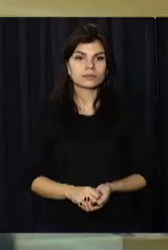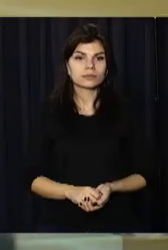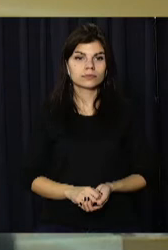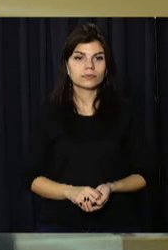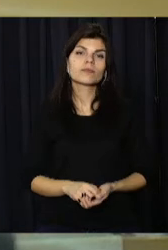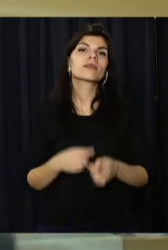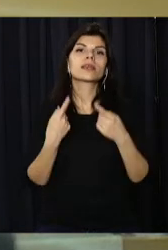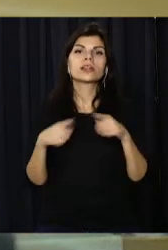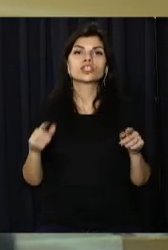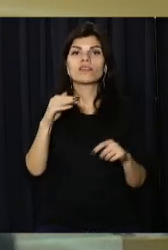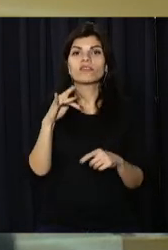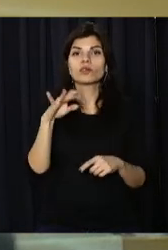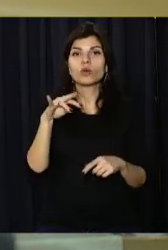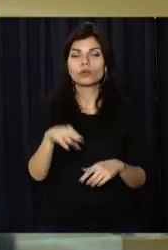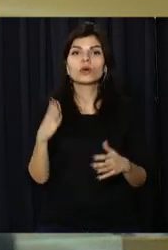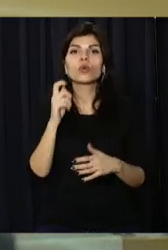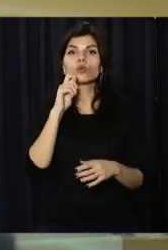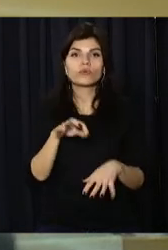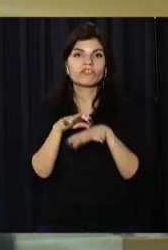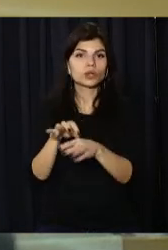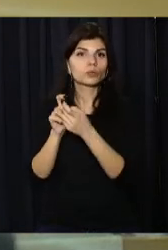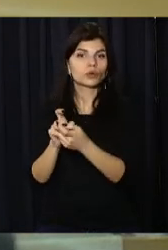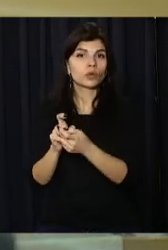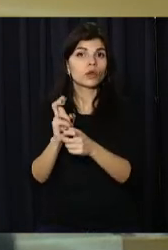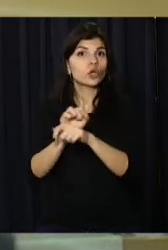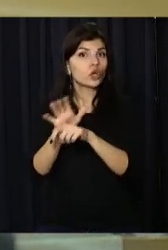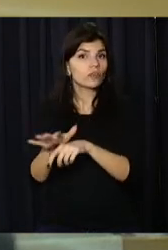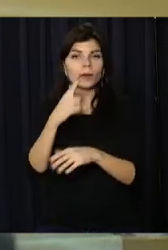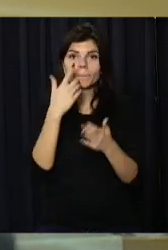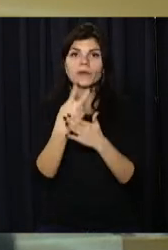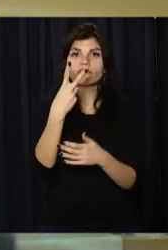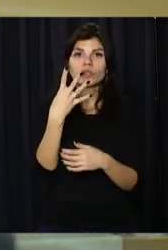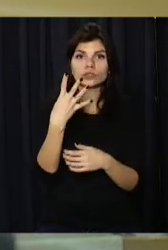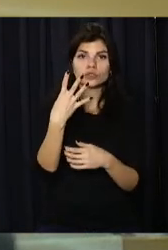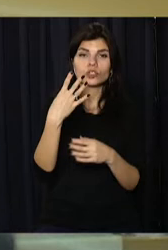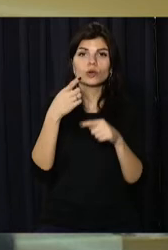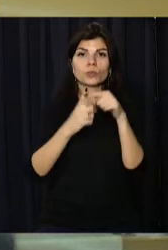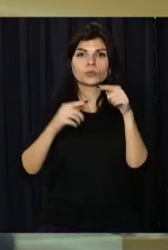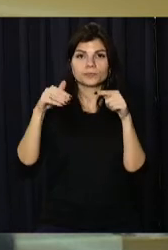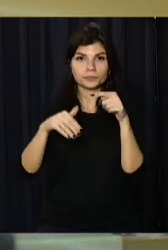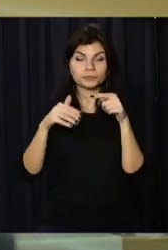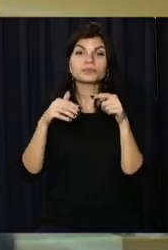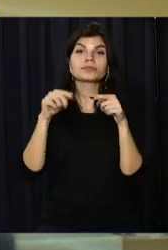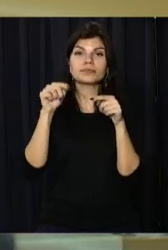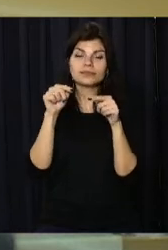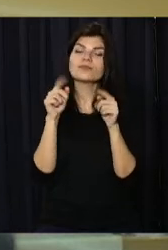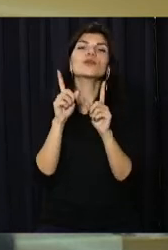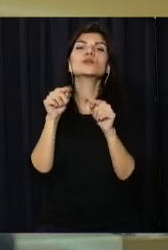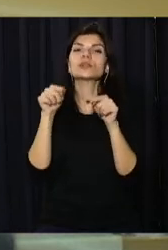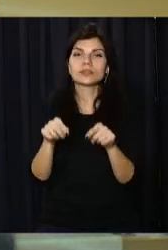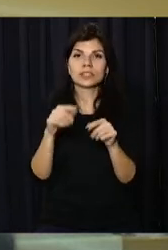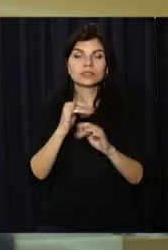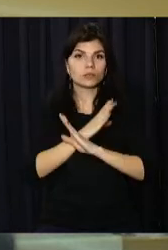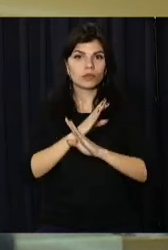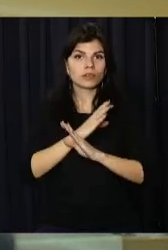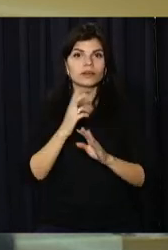Інший фронт, на якому Україна веде боротьбу – ковідний. Майже 24,5 тисячі нових хворих та 287